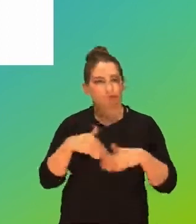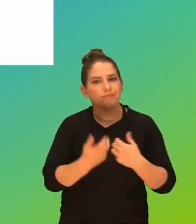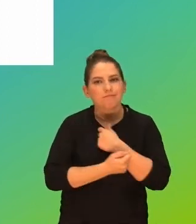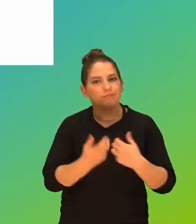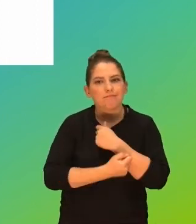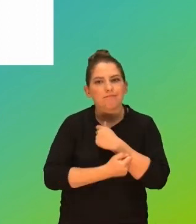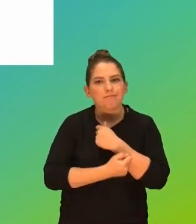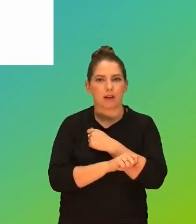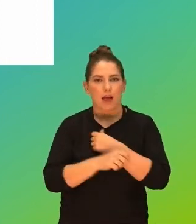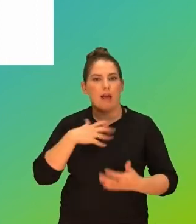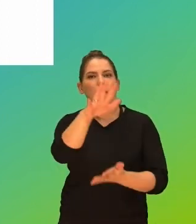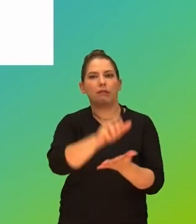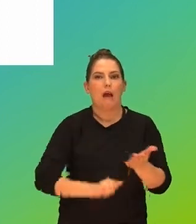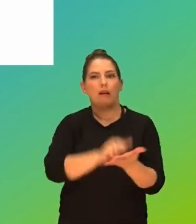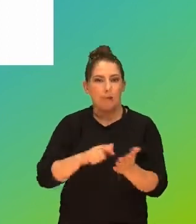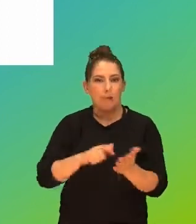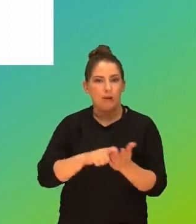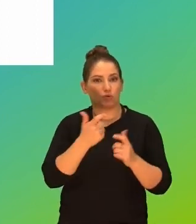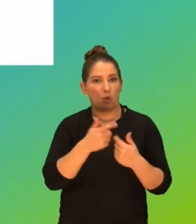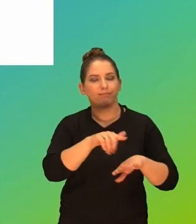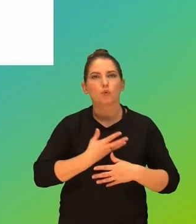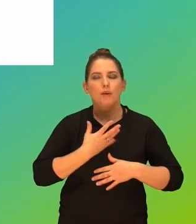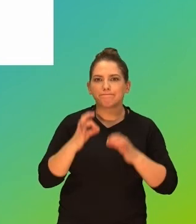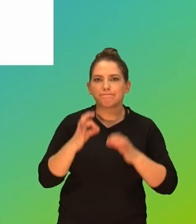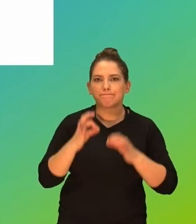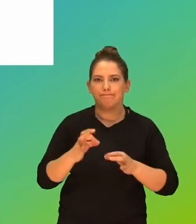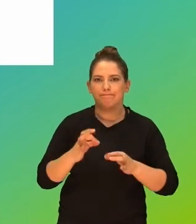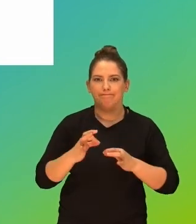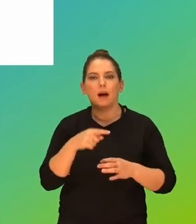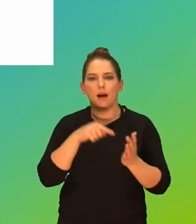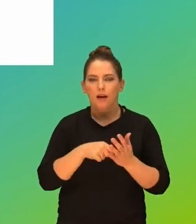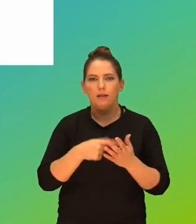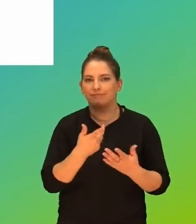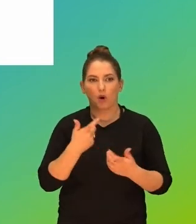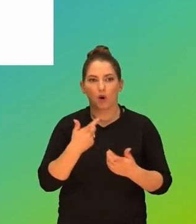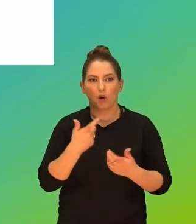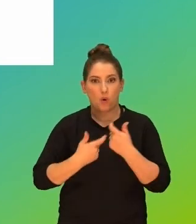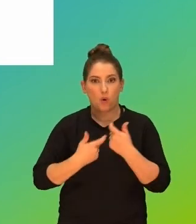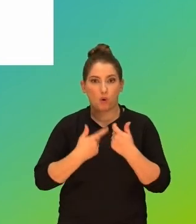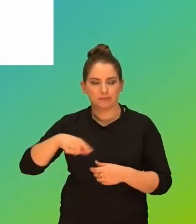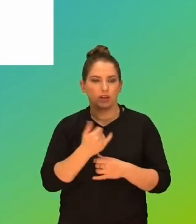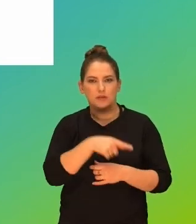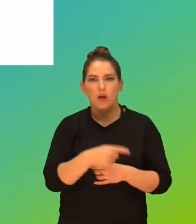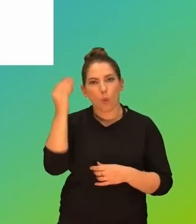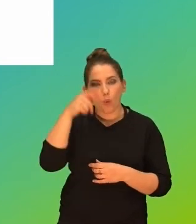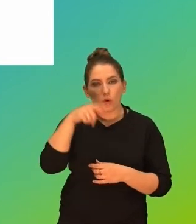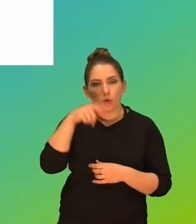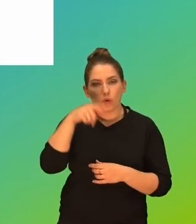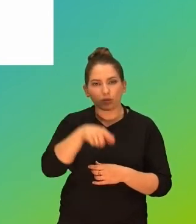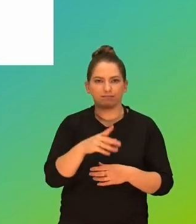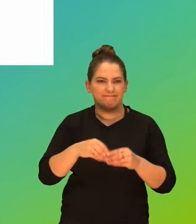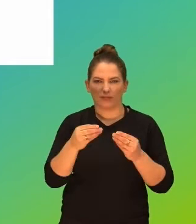alternatywy, a zabierzemy to, co pozwala czuć się dobrze, to tak naprawdę sprawimy, że nasze dziecko, że nasz uczeń będzie